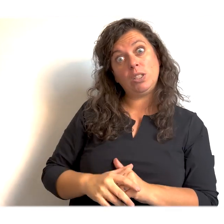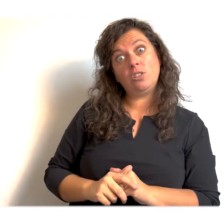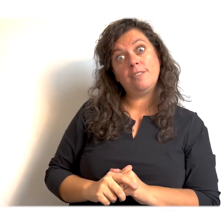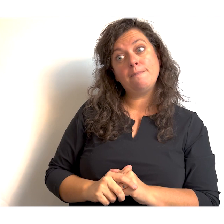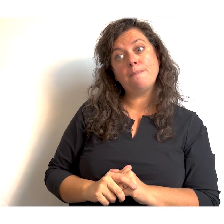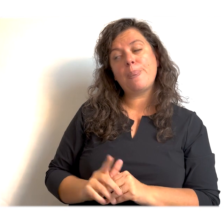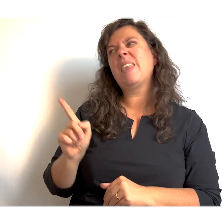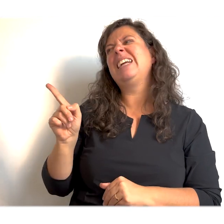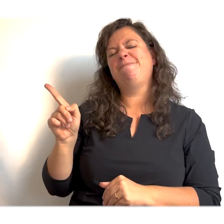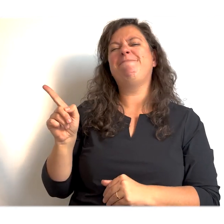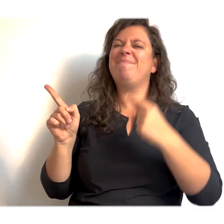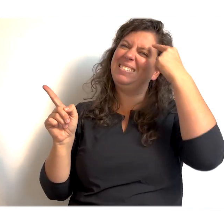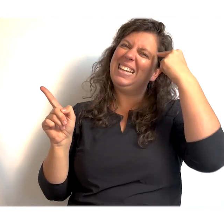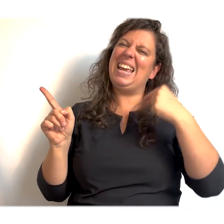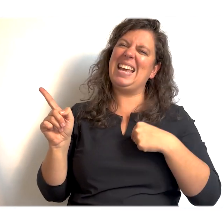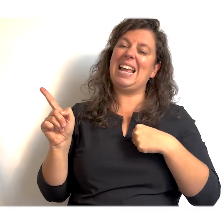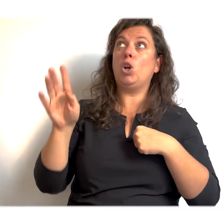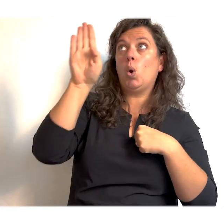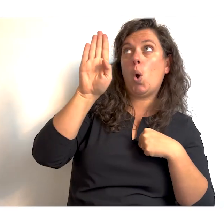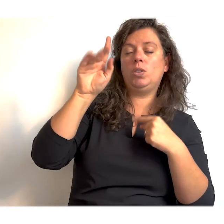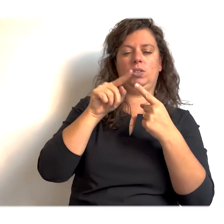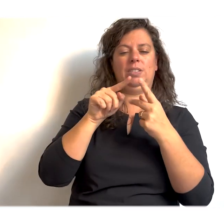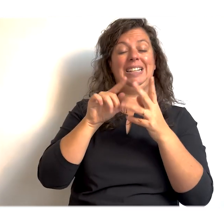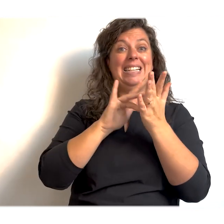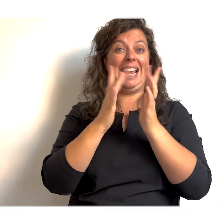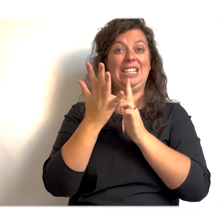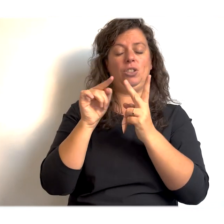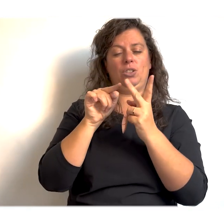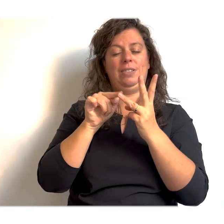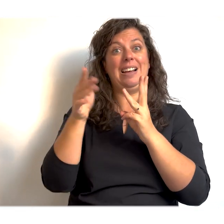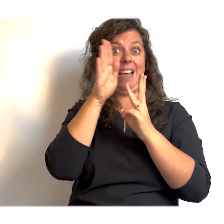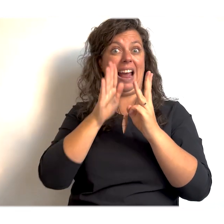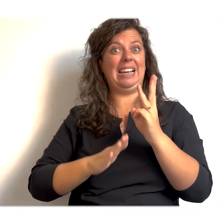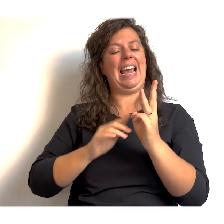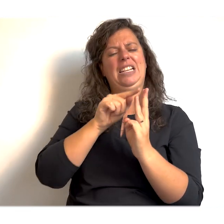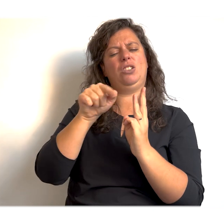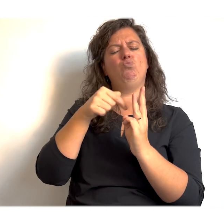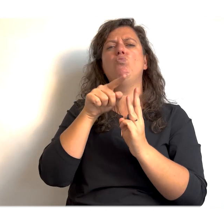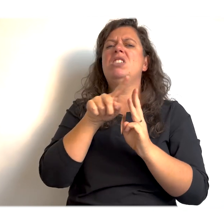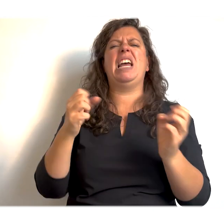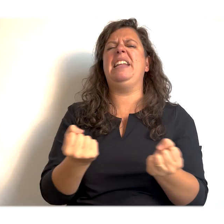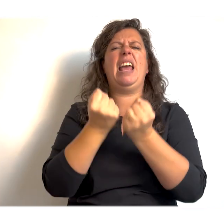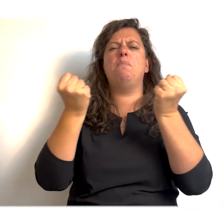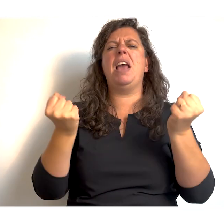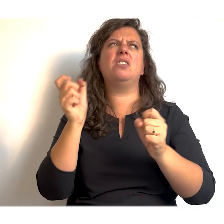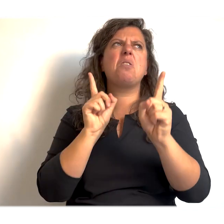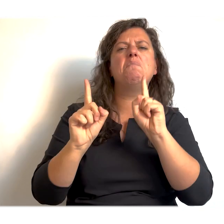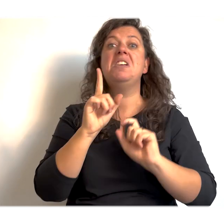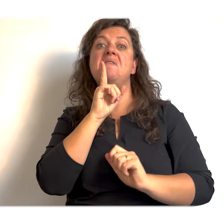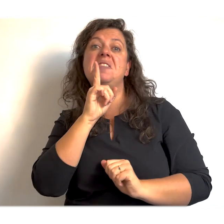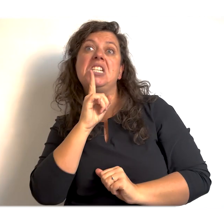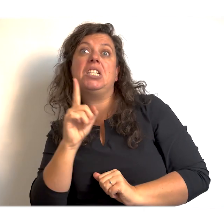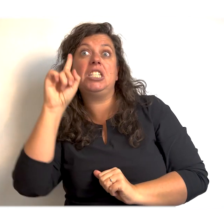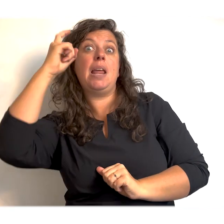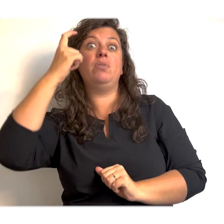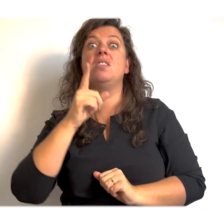Weet je, ik denk dat God, Jezus en de Heilige Geest helemaal niet zo bezig zijn met wie er nou de slimste is. Of wie de baas